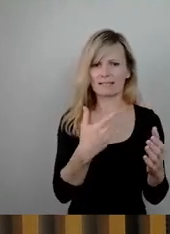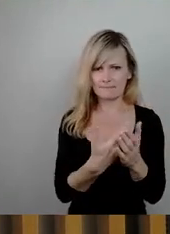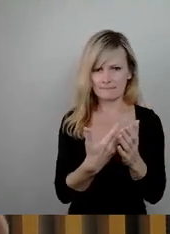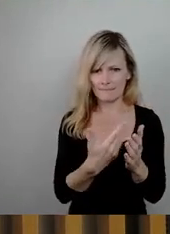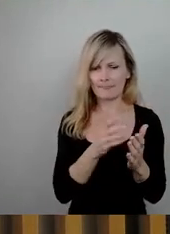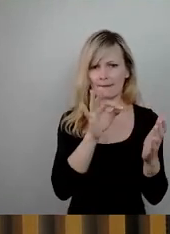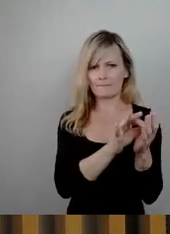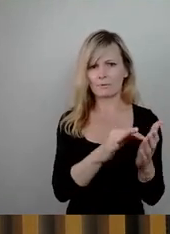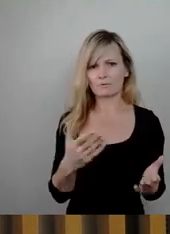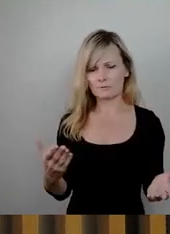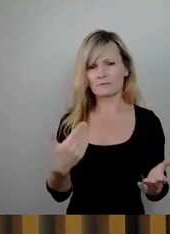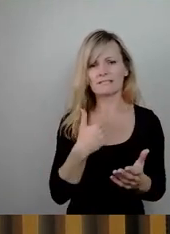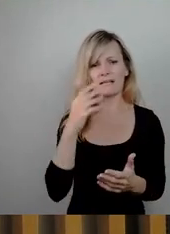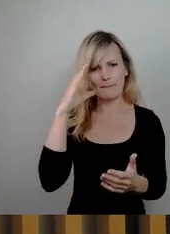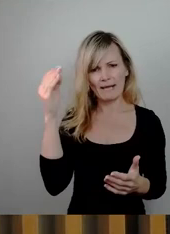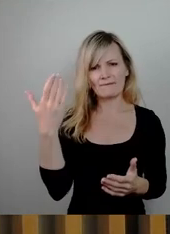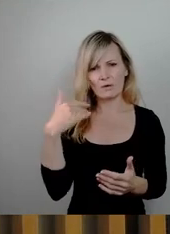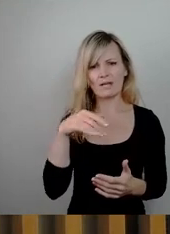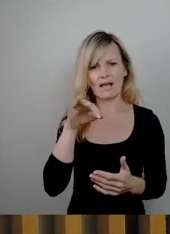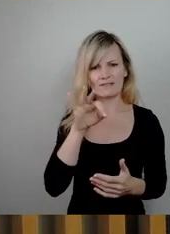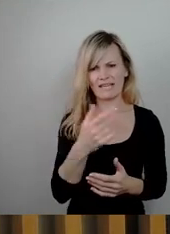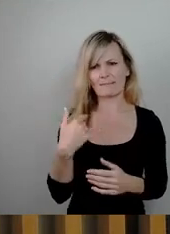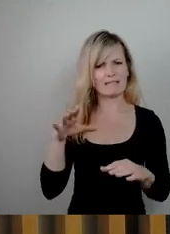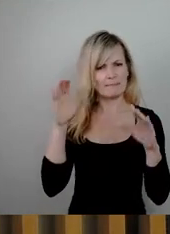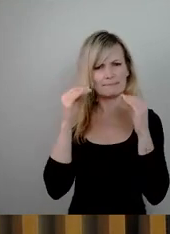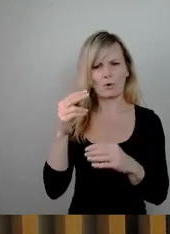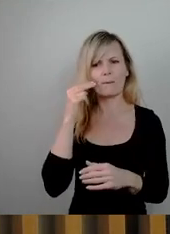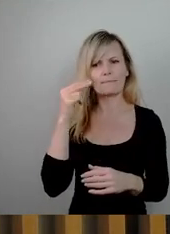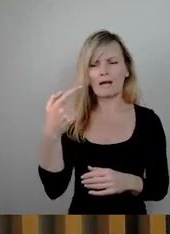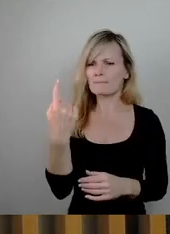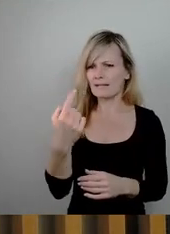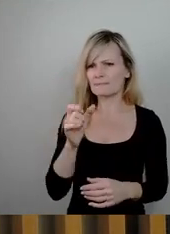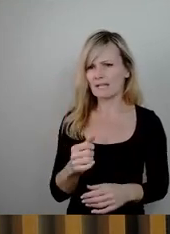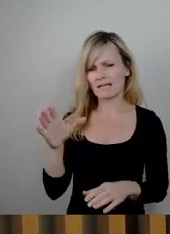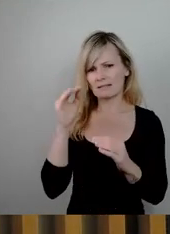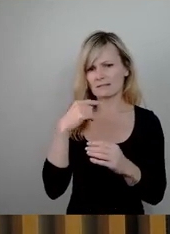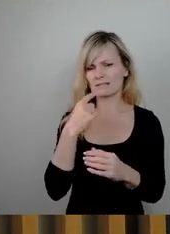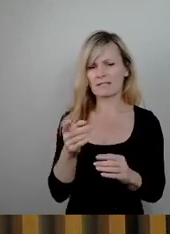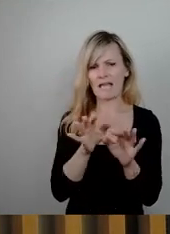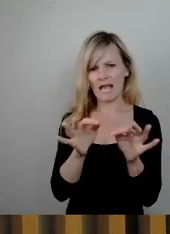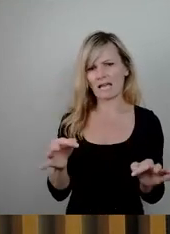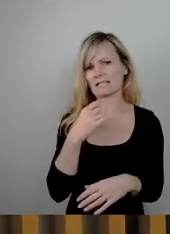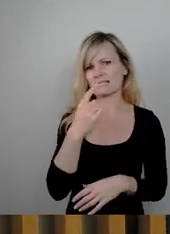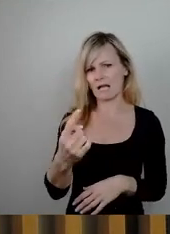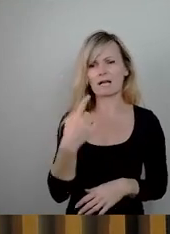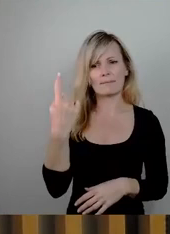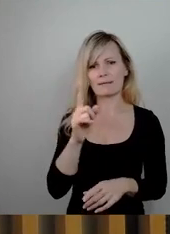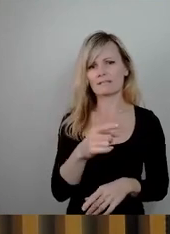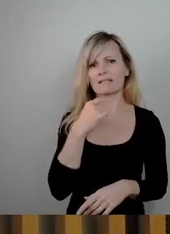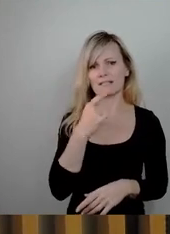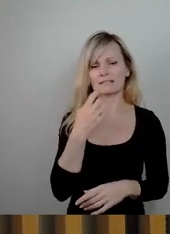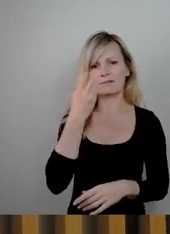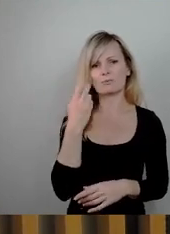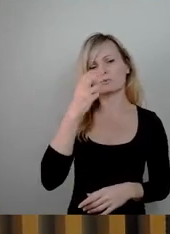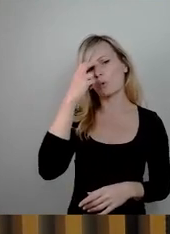dessen Namen ich, wie gesagt, in die Weile mitbekommen habe. Ich würde sagen, er auch hätte sagen können, der Ehrlichkeit halber, hat er aber nicht, weil er hat versucht, klug zu tun,